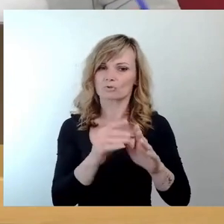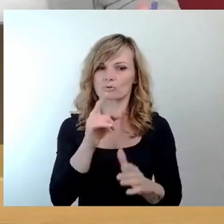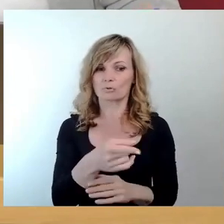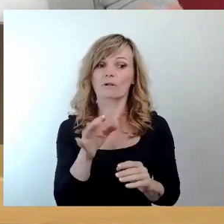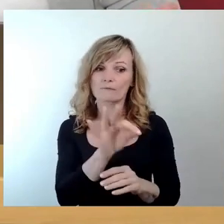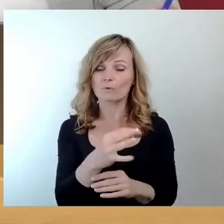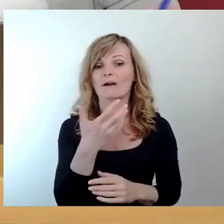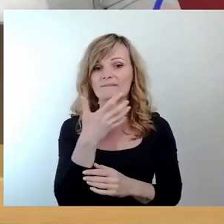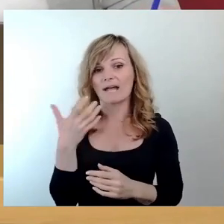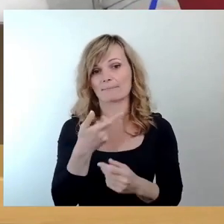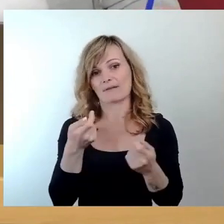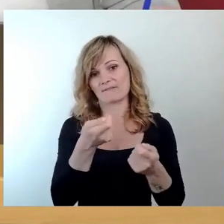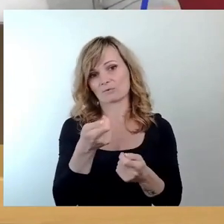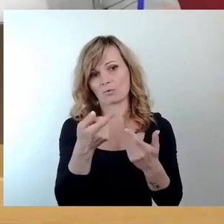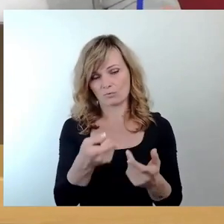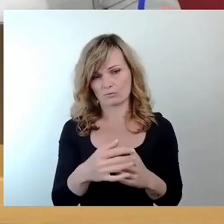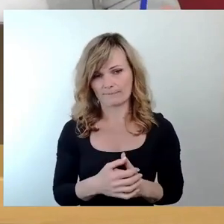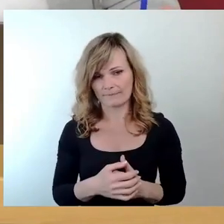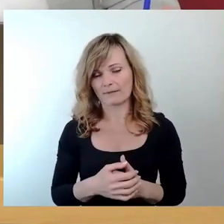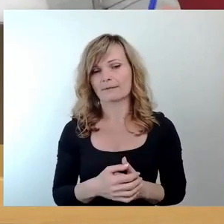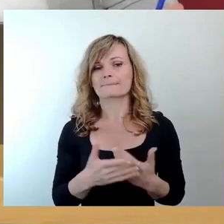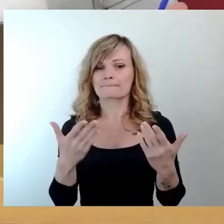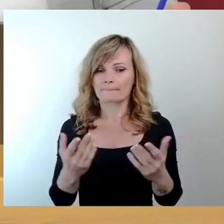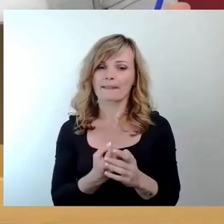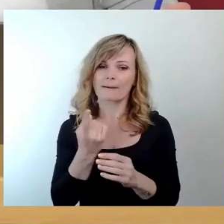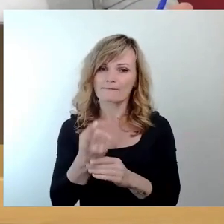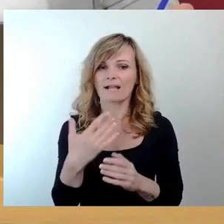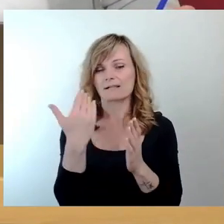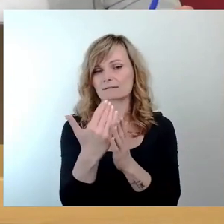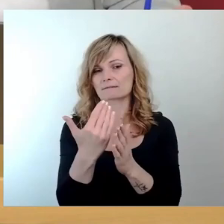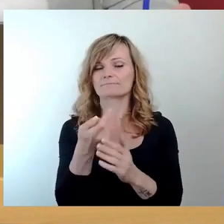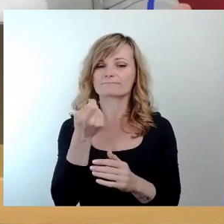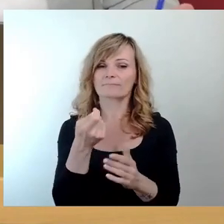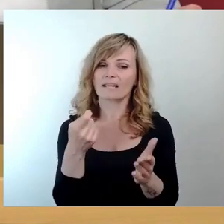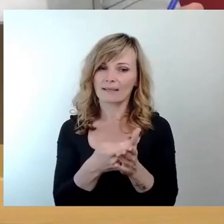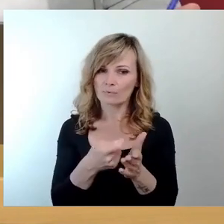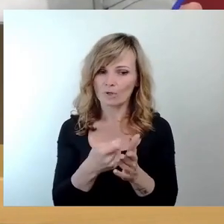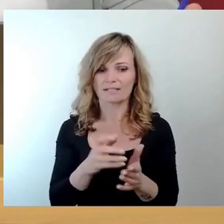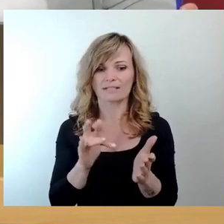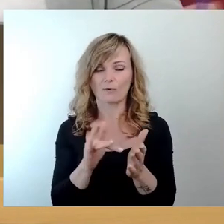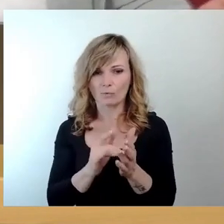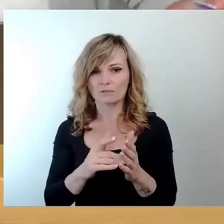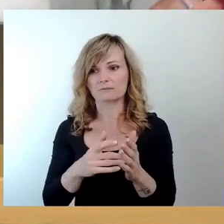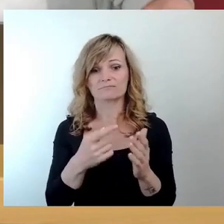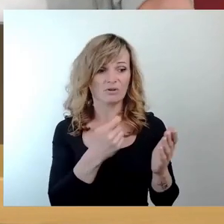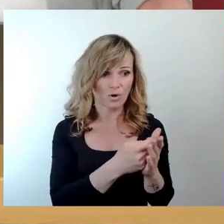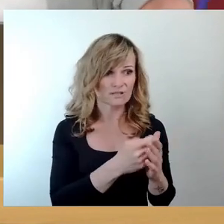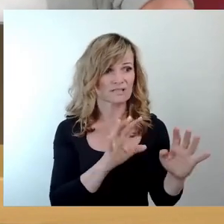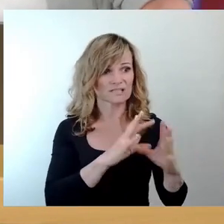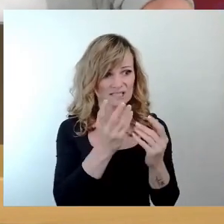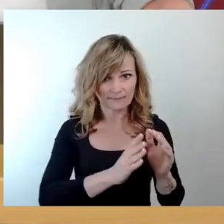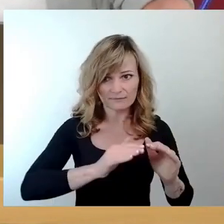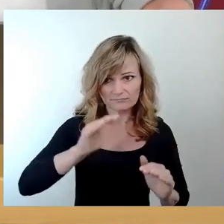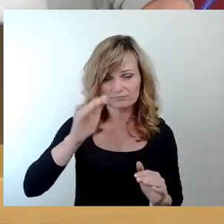Eine etwaige Erhöhung der Abfallgebühren aufgrund steigender Kosten kann natürlich ausschließlich nach den